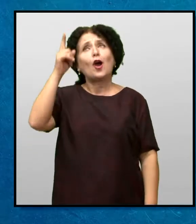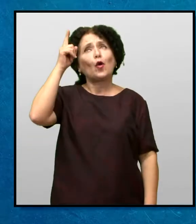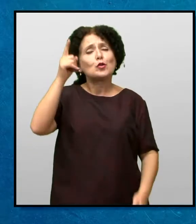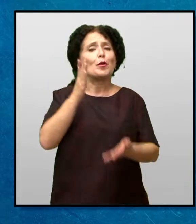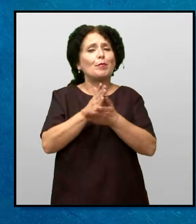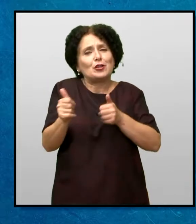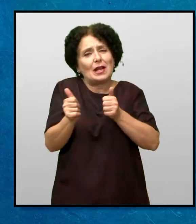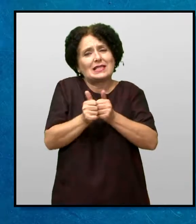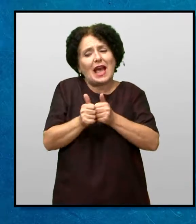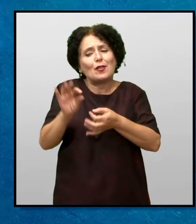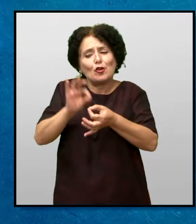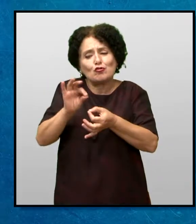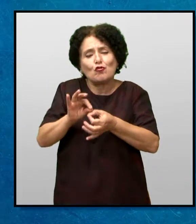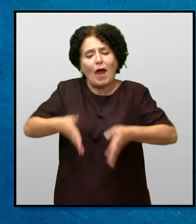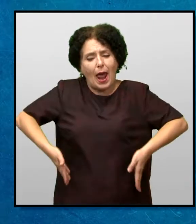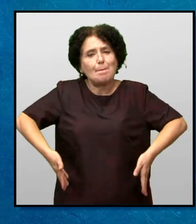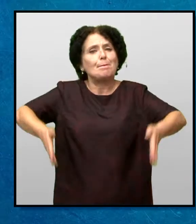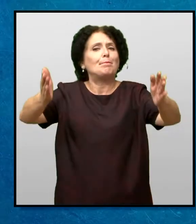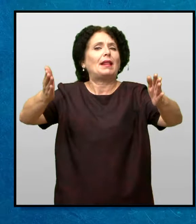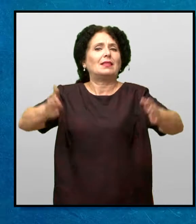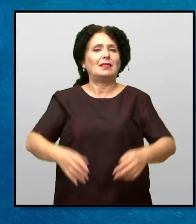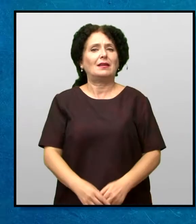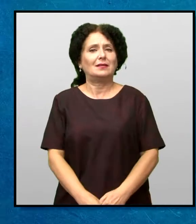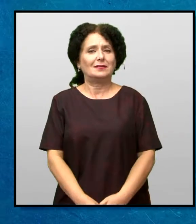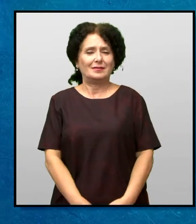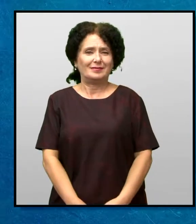Господ беше со неја да ја чува по патот